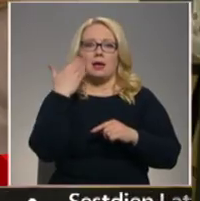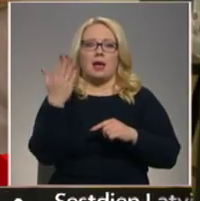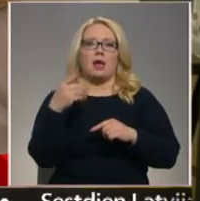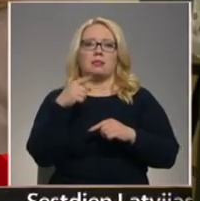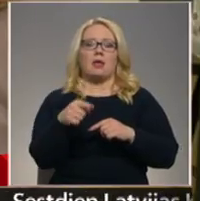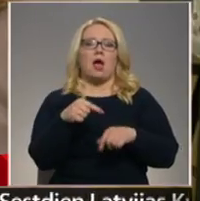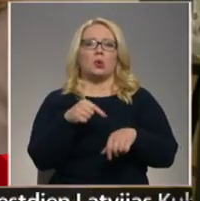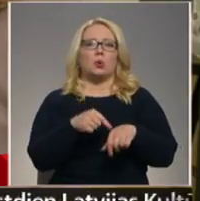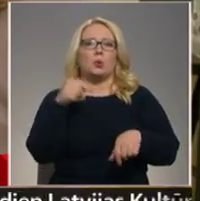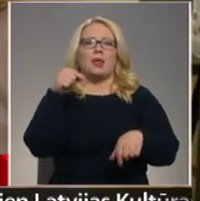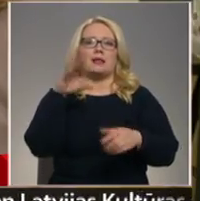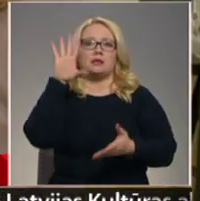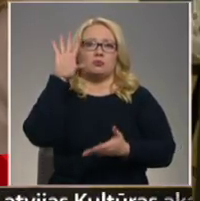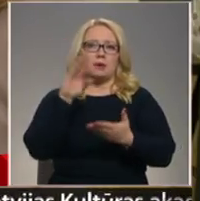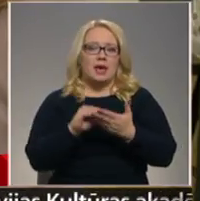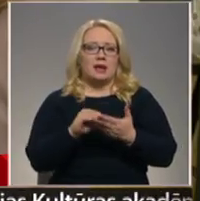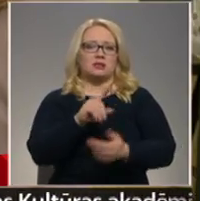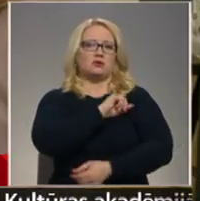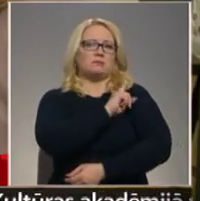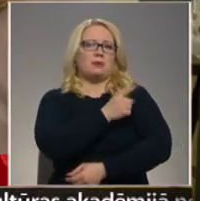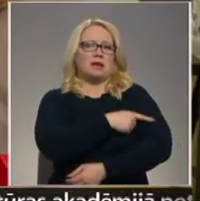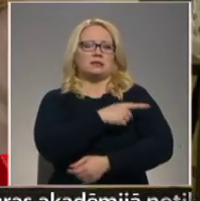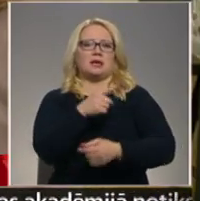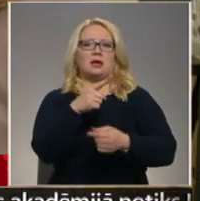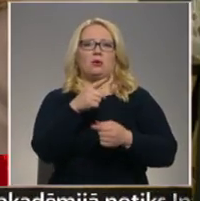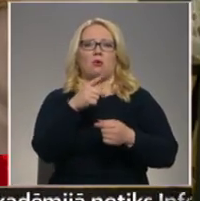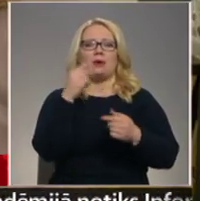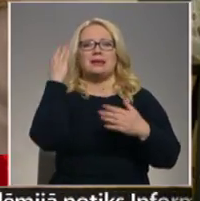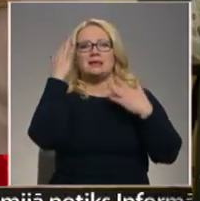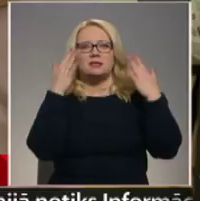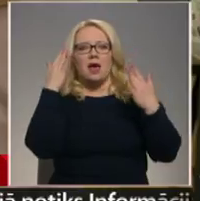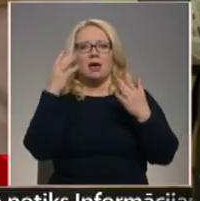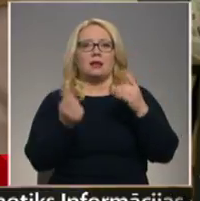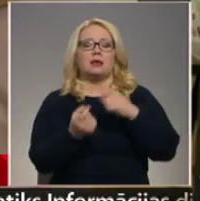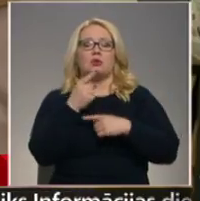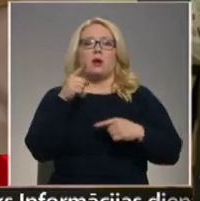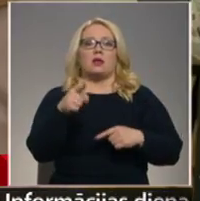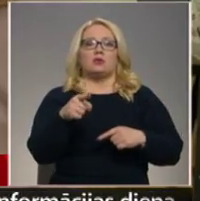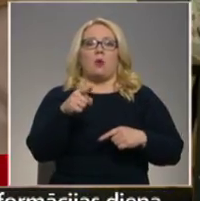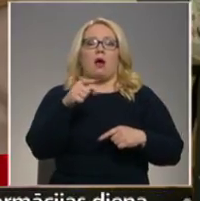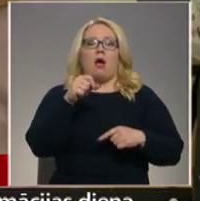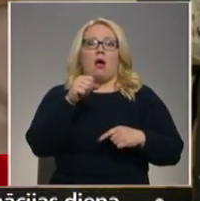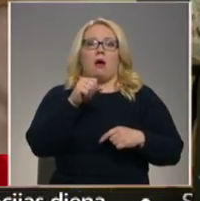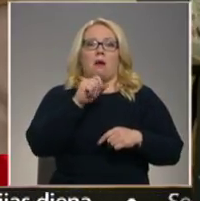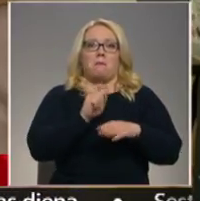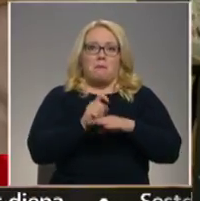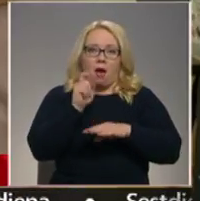juteklisku pieredzi un spēcīgi juteklisku iztēli, izdodas to pārvarēt. Un